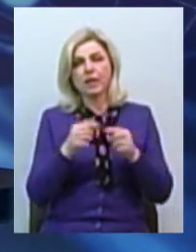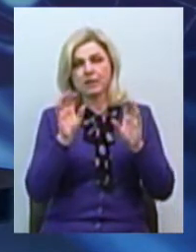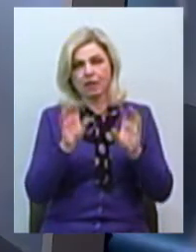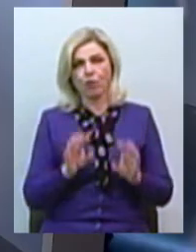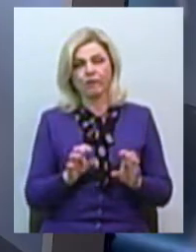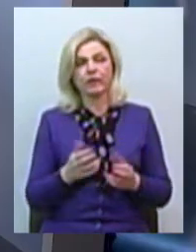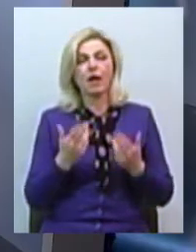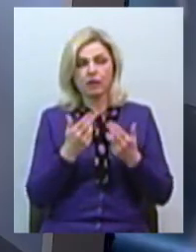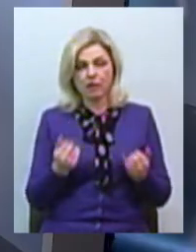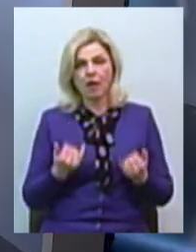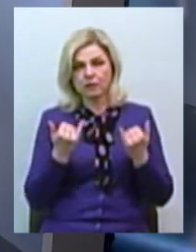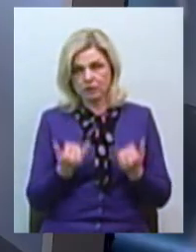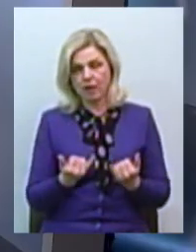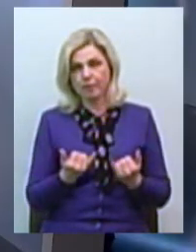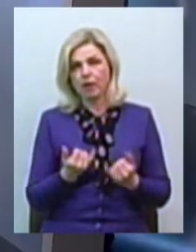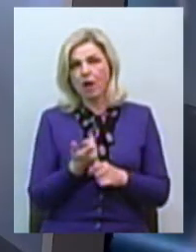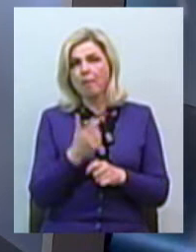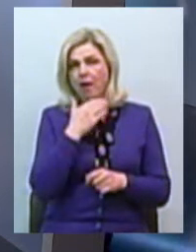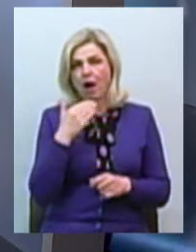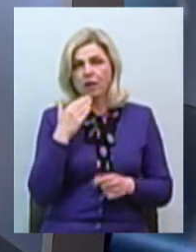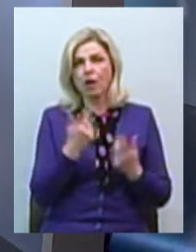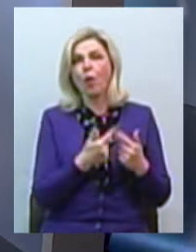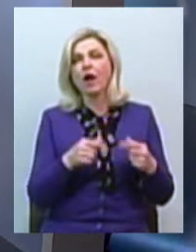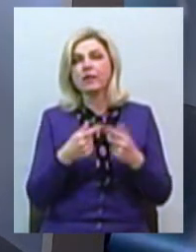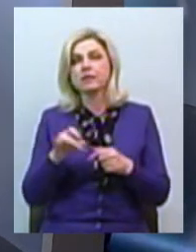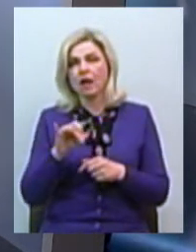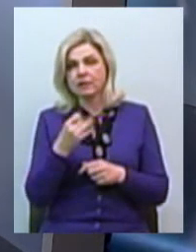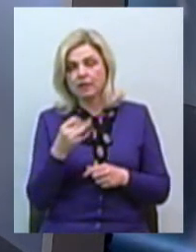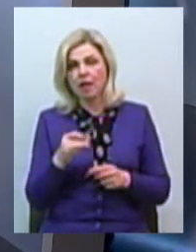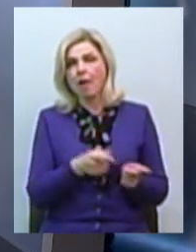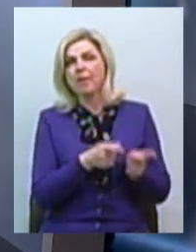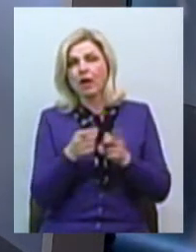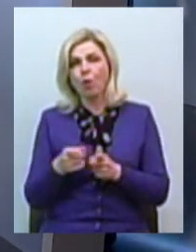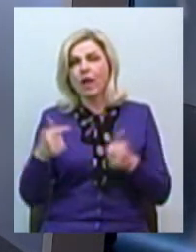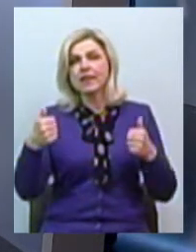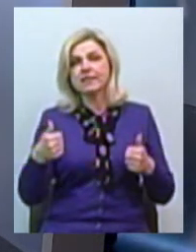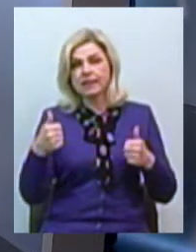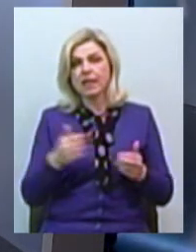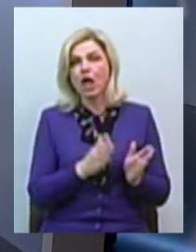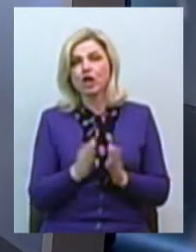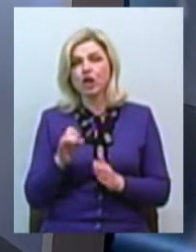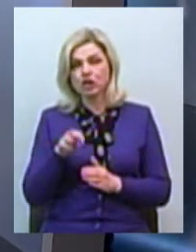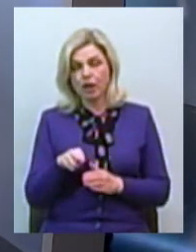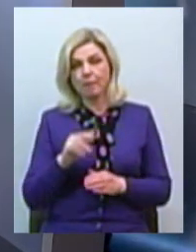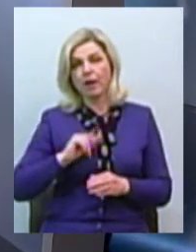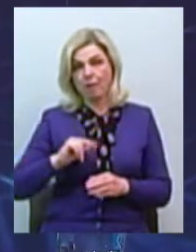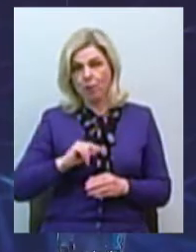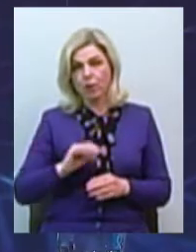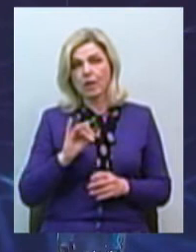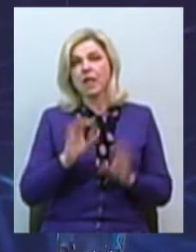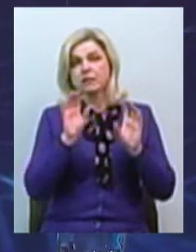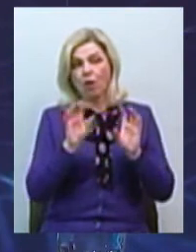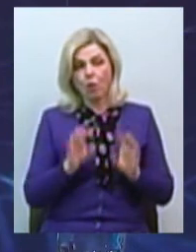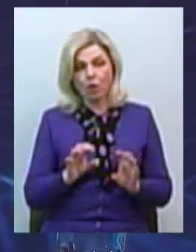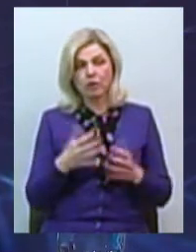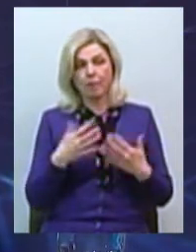теперішній час багато організацій переходять на дистанційний режим роботи і чинним законодавством все ж таки нарешті